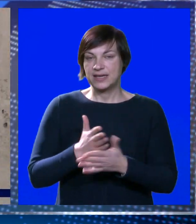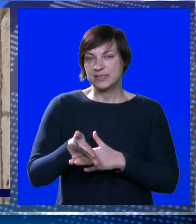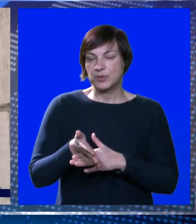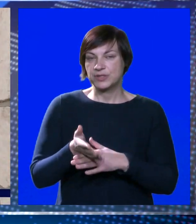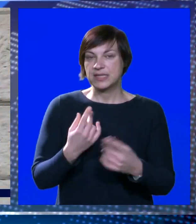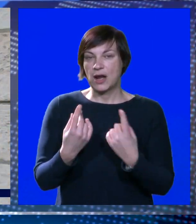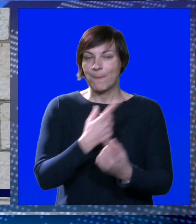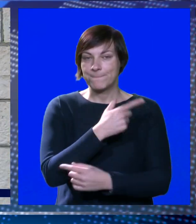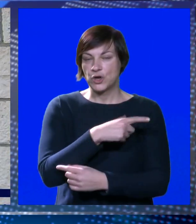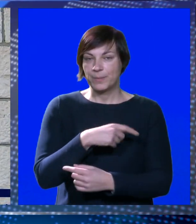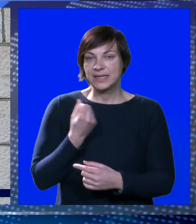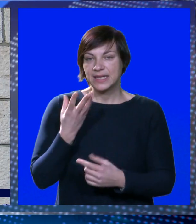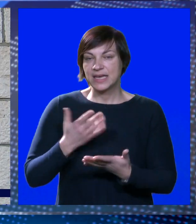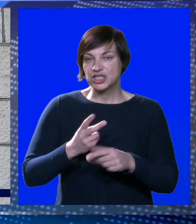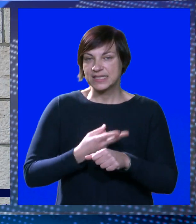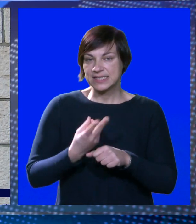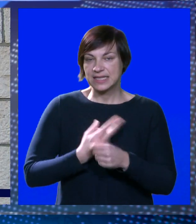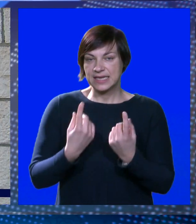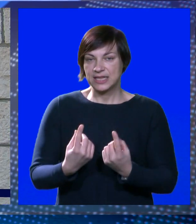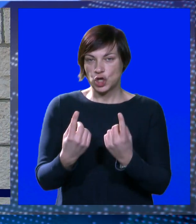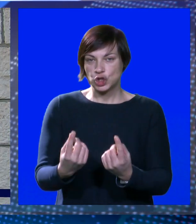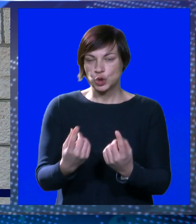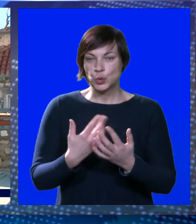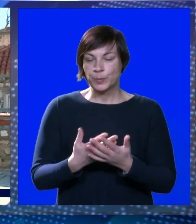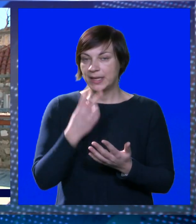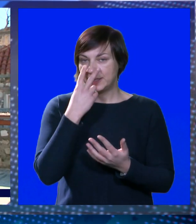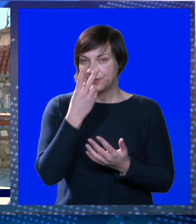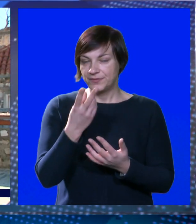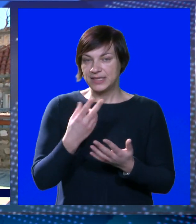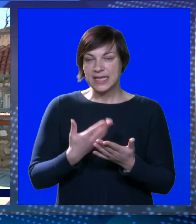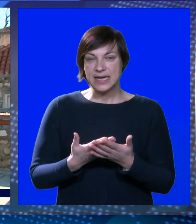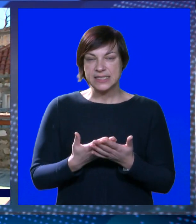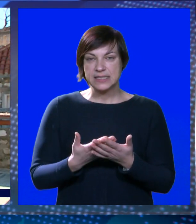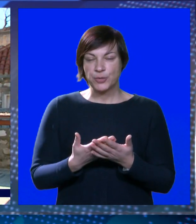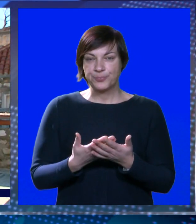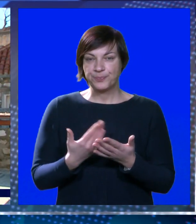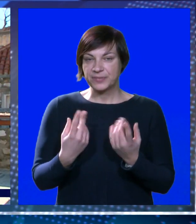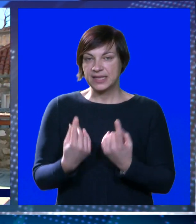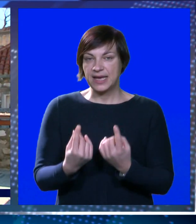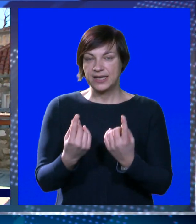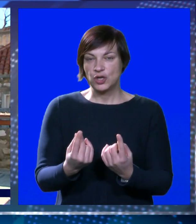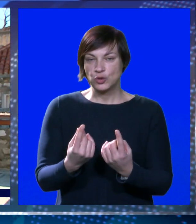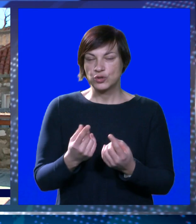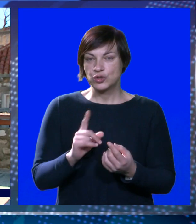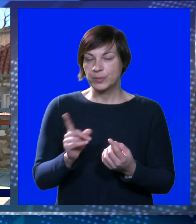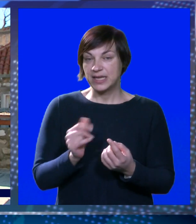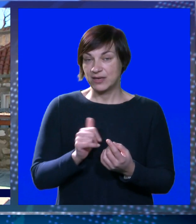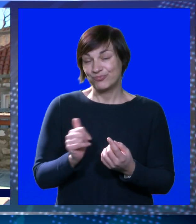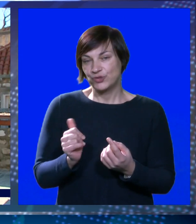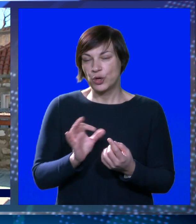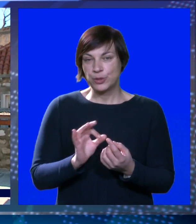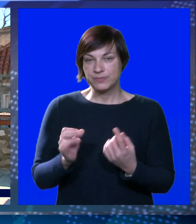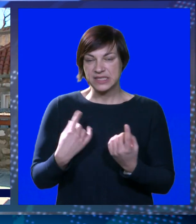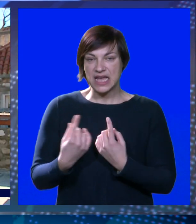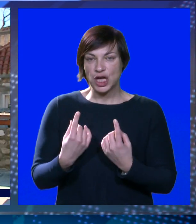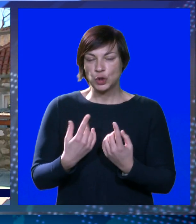poslao prometnika u izviđanje i kaj će se sanirati nogostup. Vidjeli smo zapravo da nogostup nije u najidealnijem